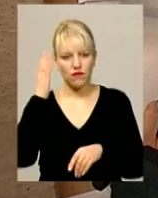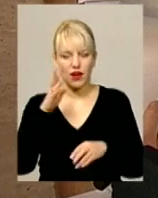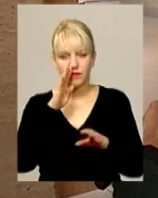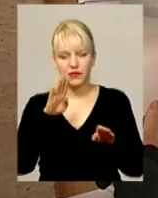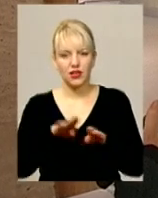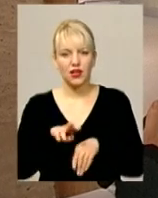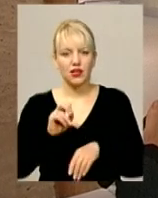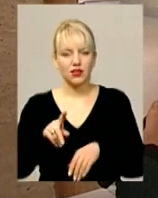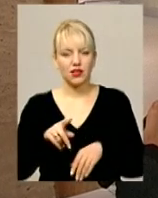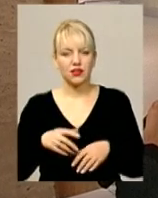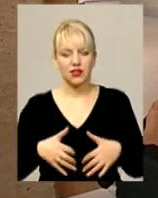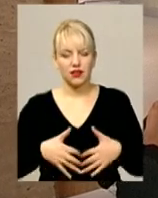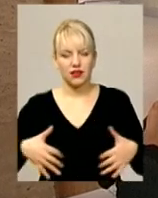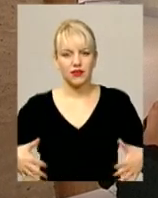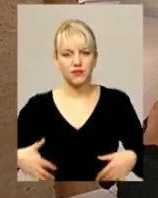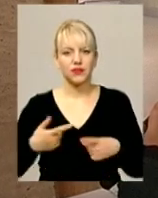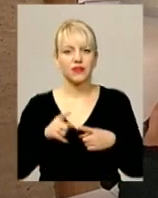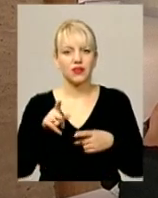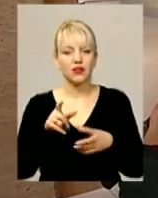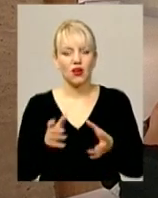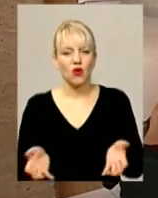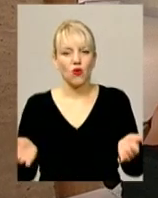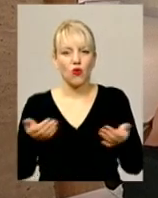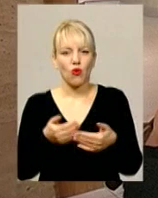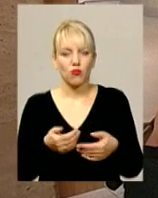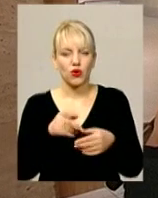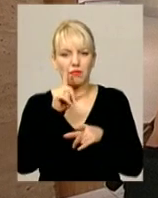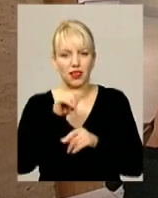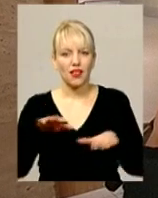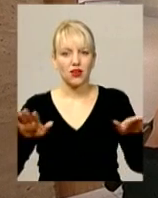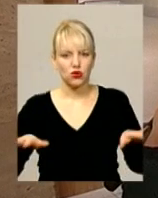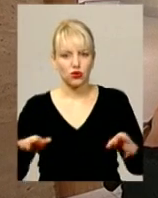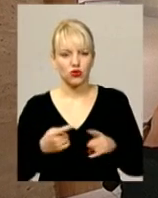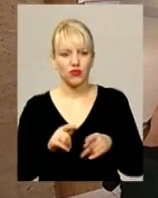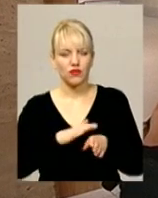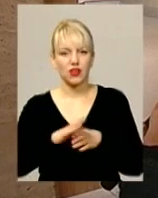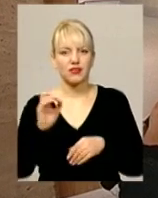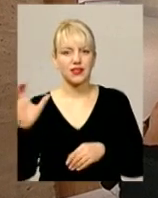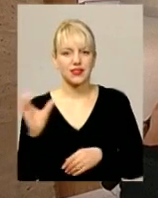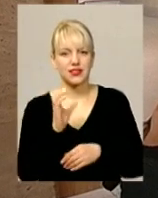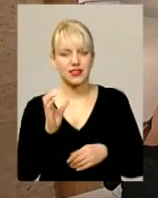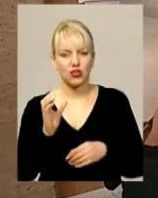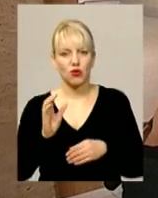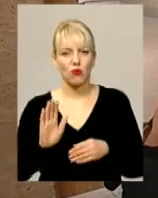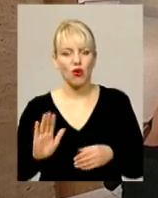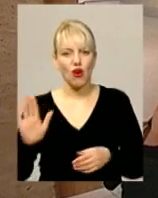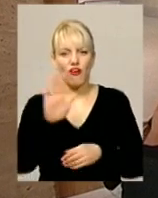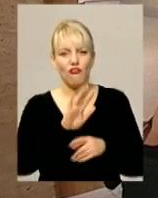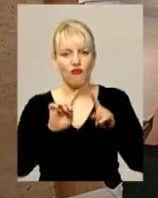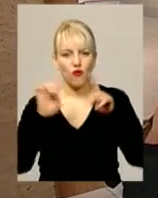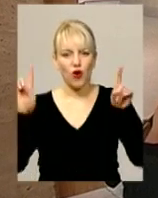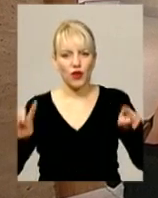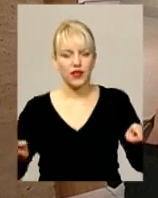своїми передніми лапами охоплює пташку. Він виконаний на синьому фоні і